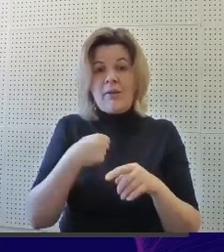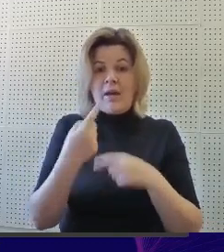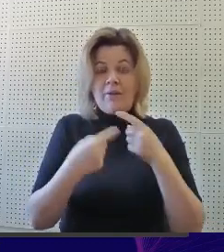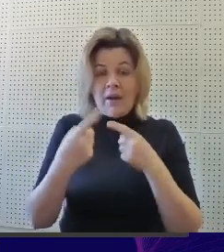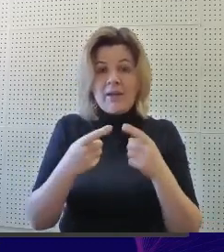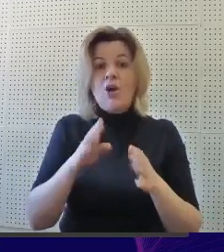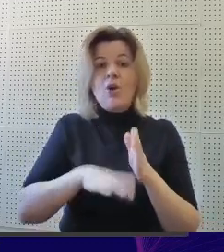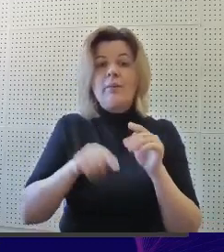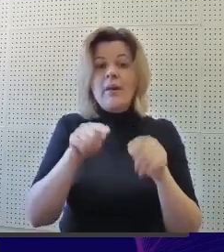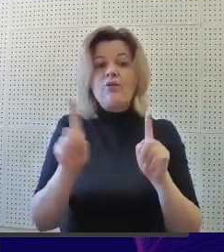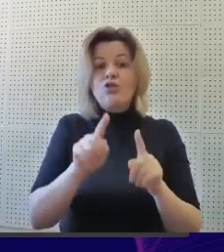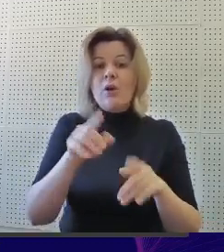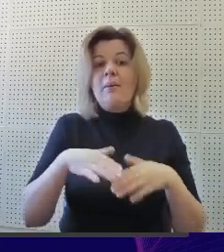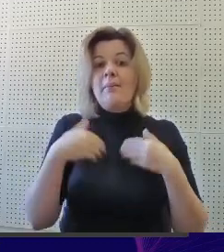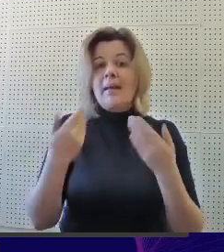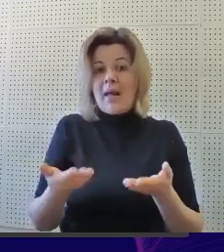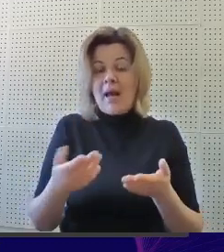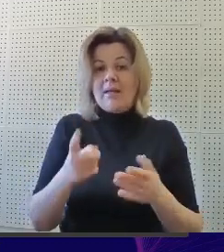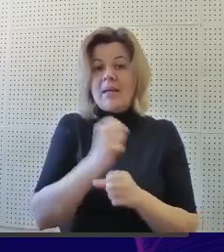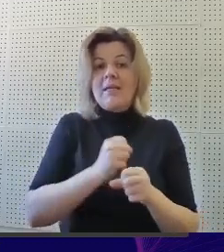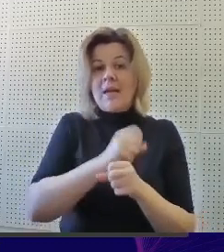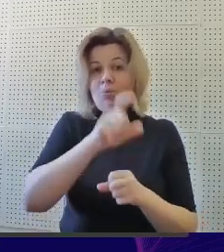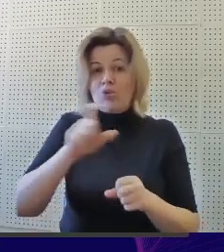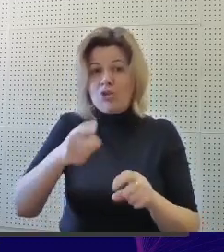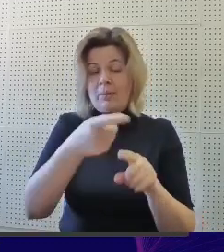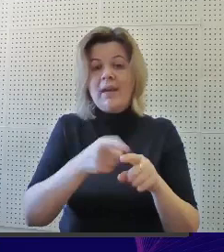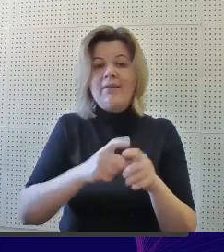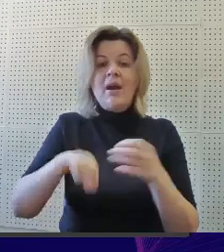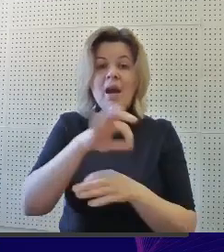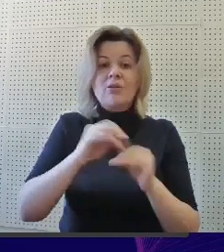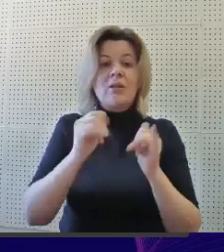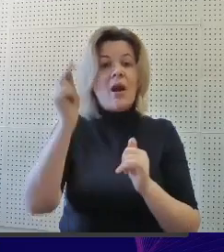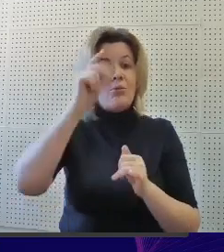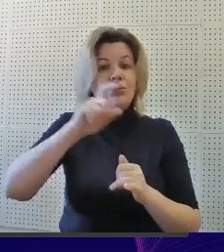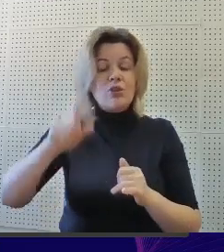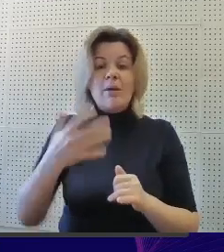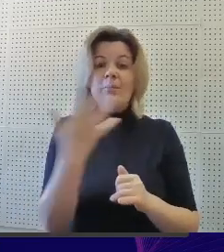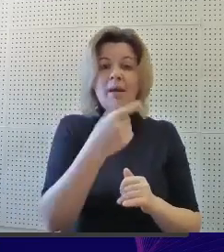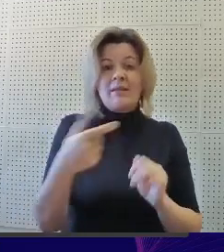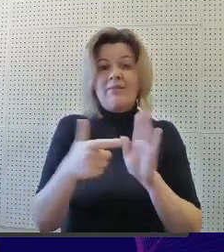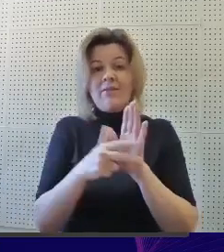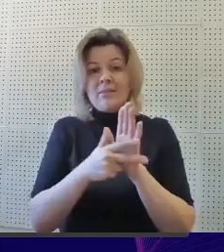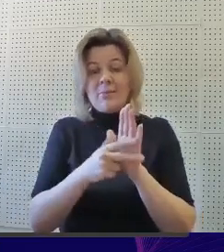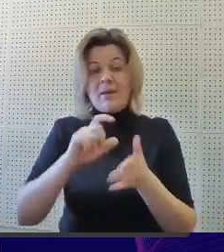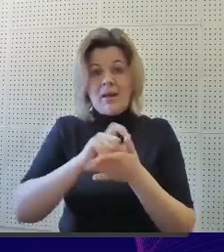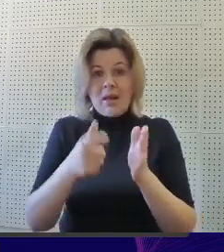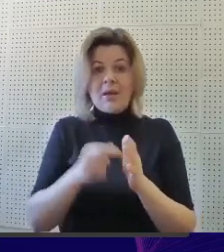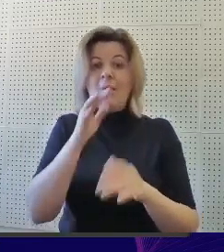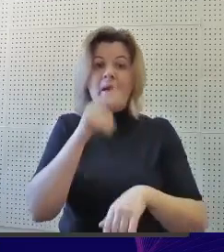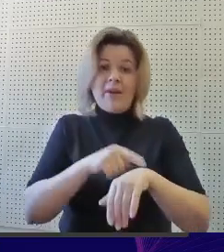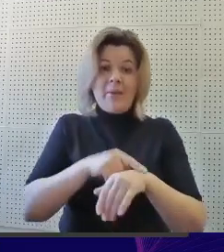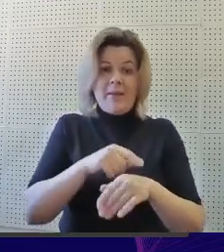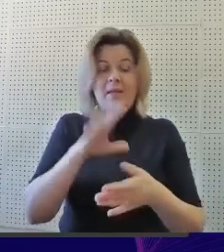кроме того, что она предлагается разработчиками конструктора для обучающихся 5-8 классов, по